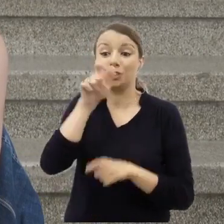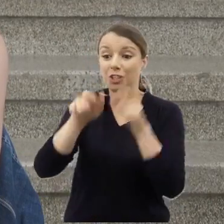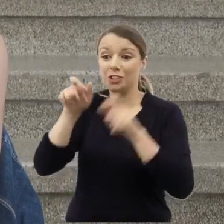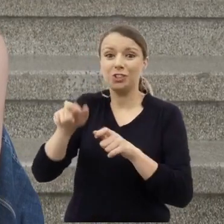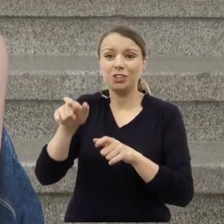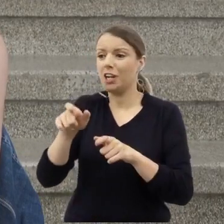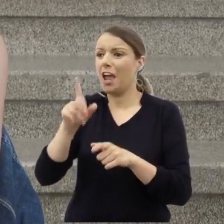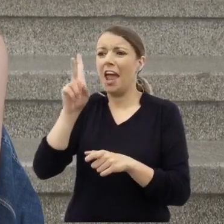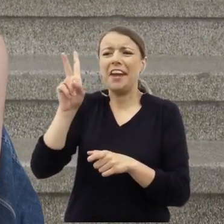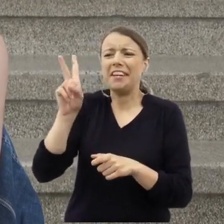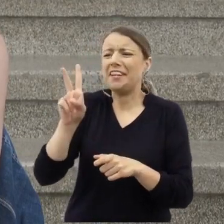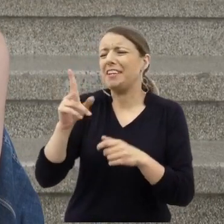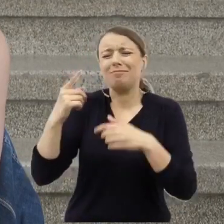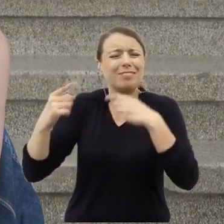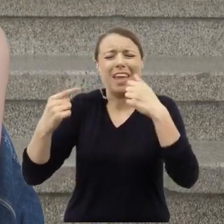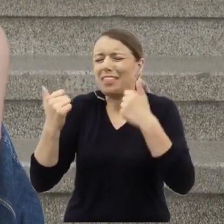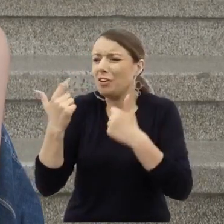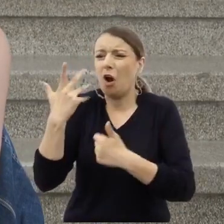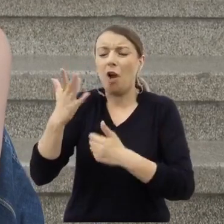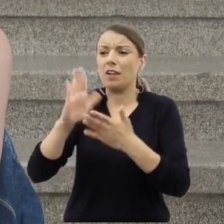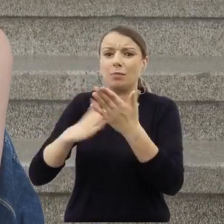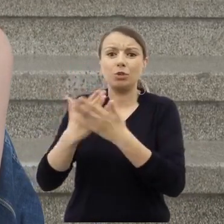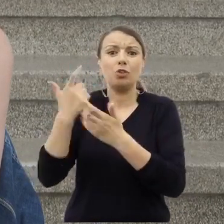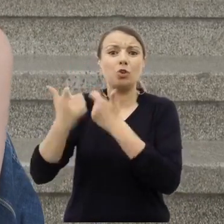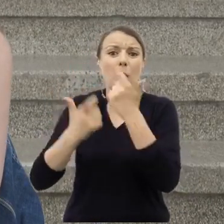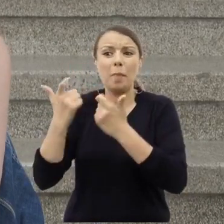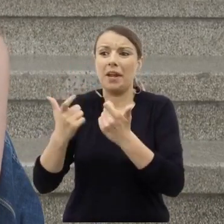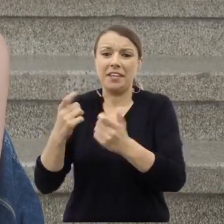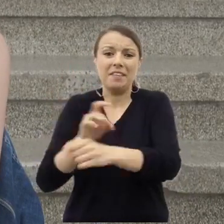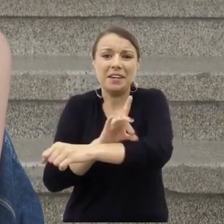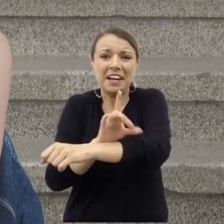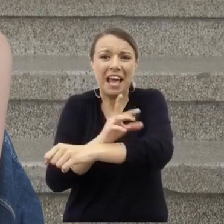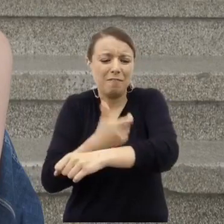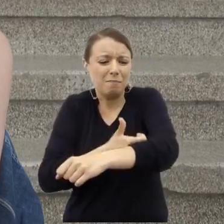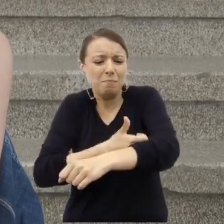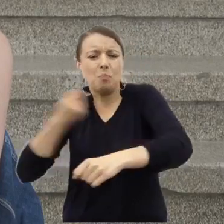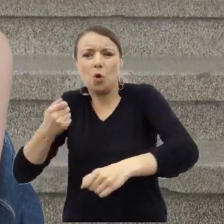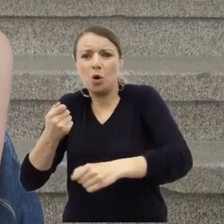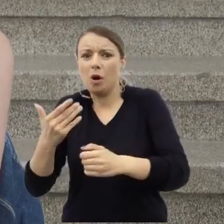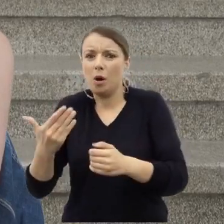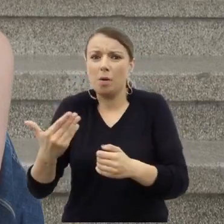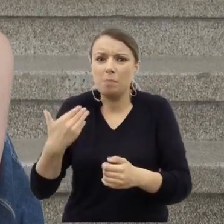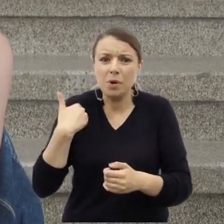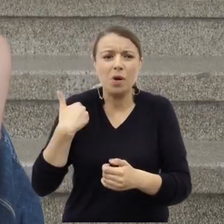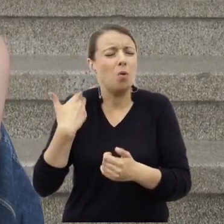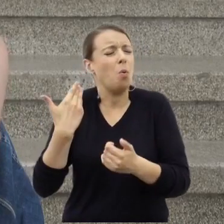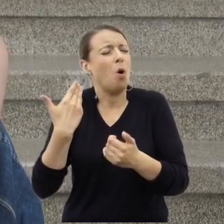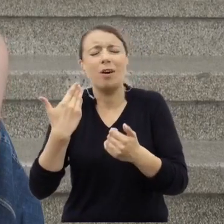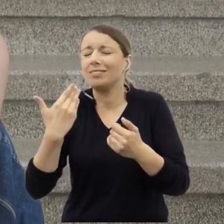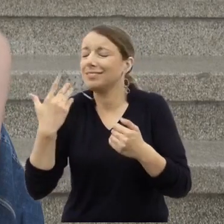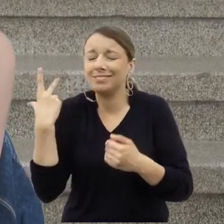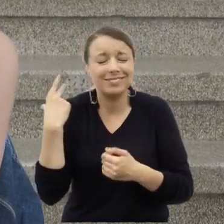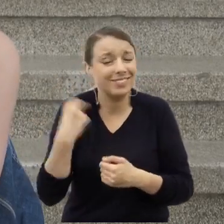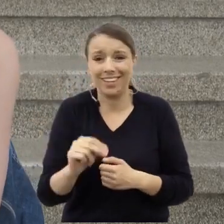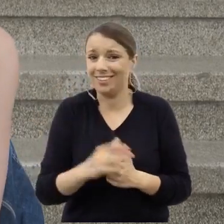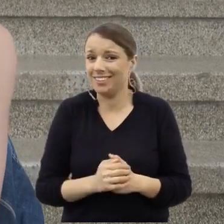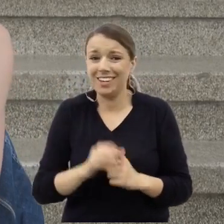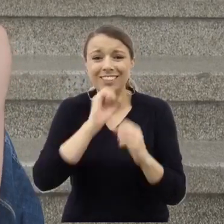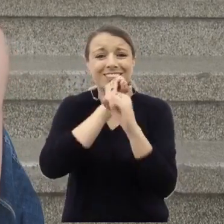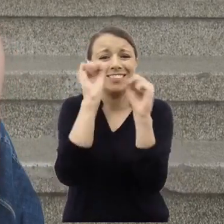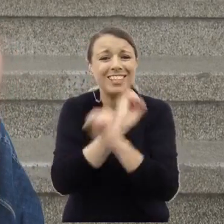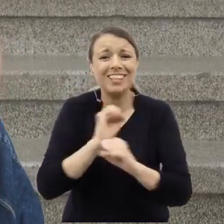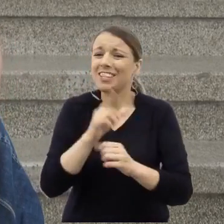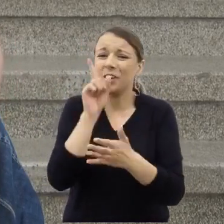praktyk pobierali krew. Jakiemukolwiek dziecku. Nigdy nikomu się to nie udało.